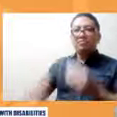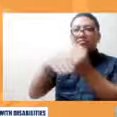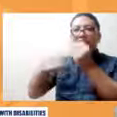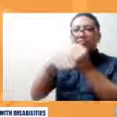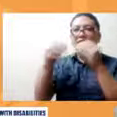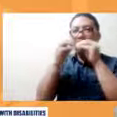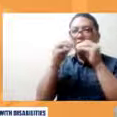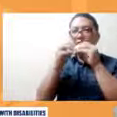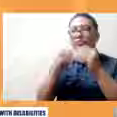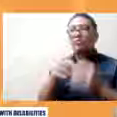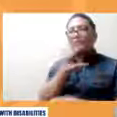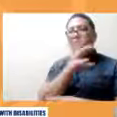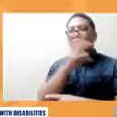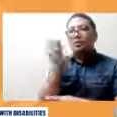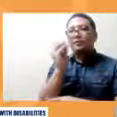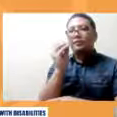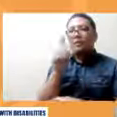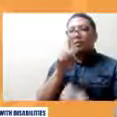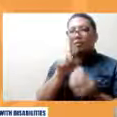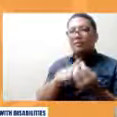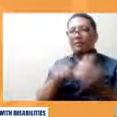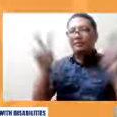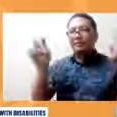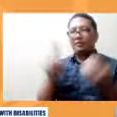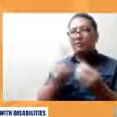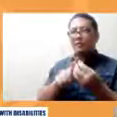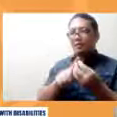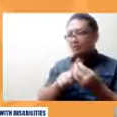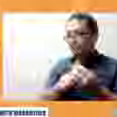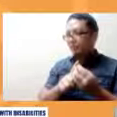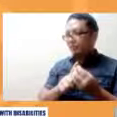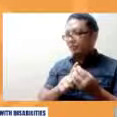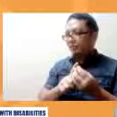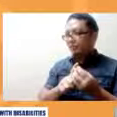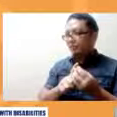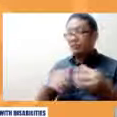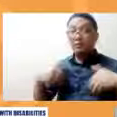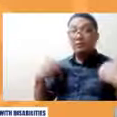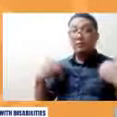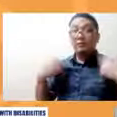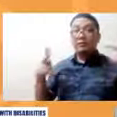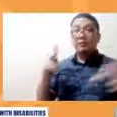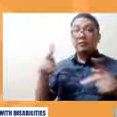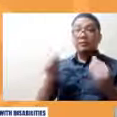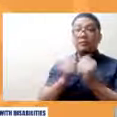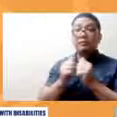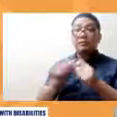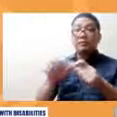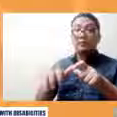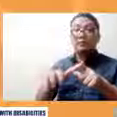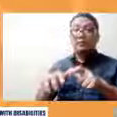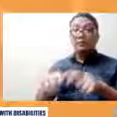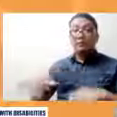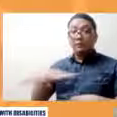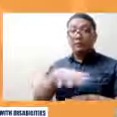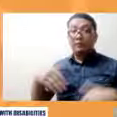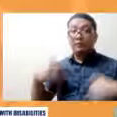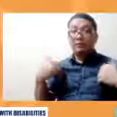and pagdating po sa mga young ones with disabilities yung mga mas bata o